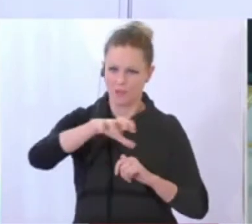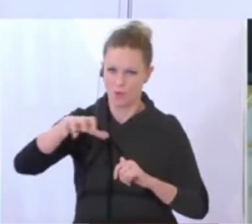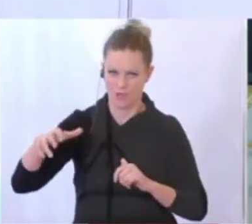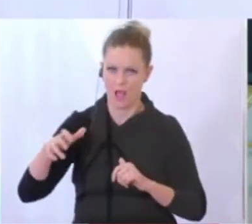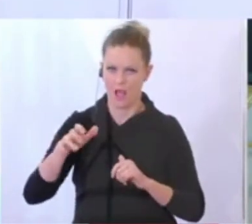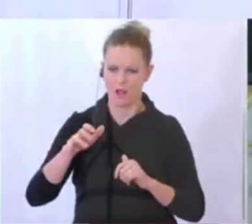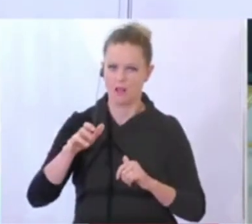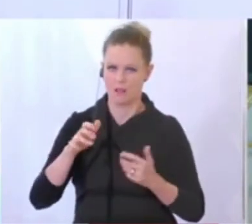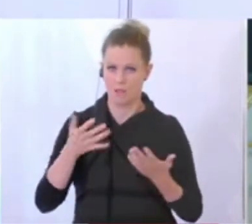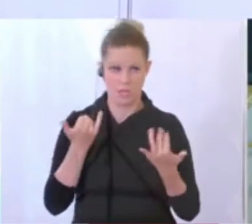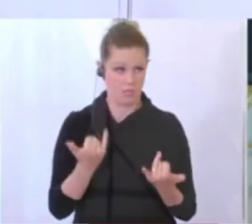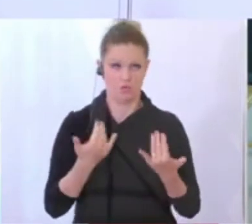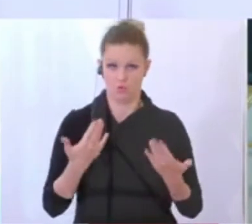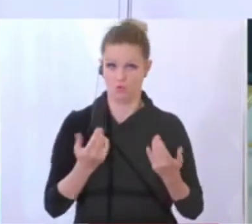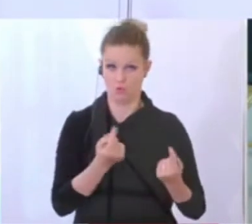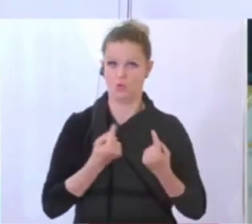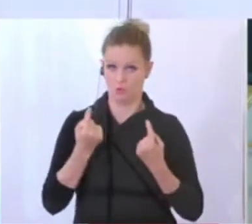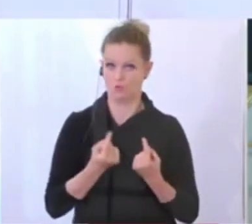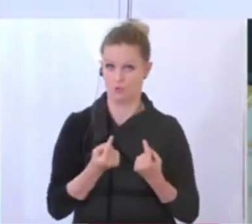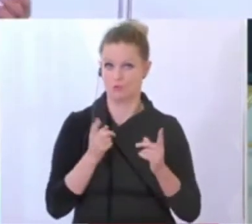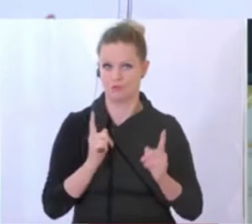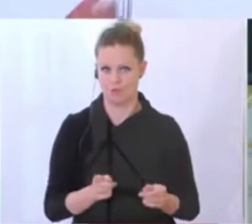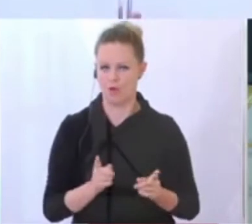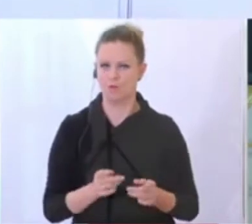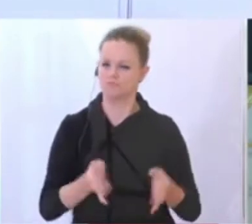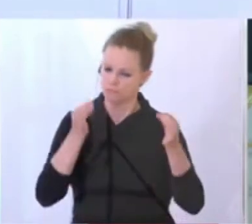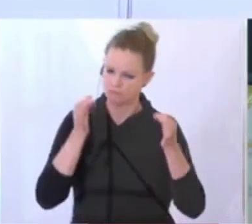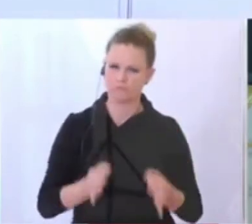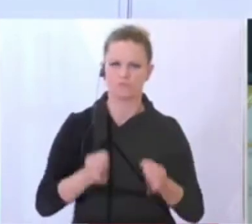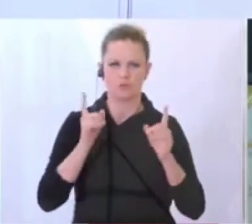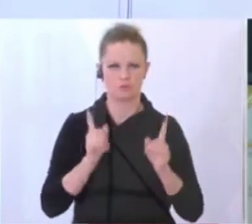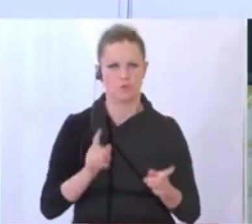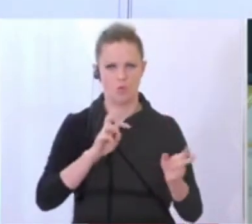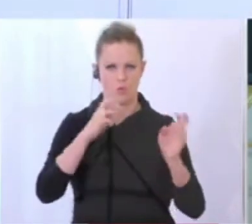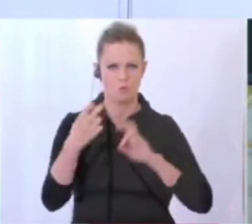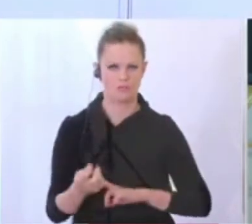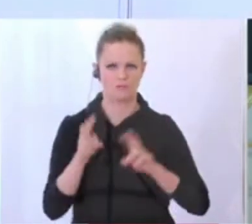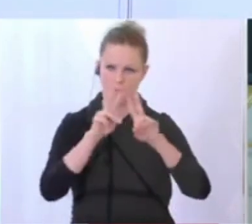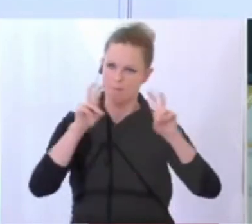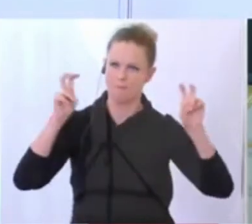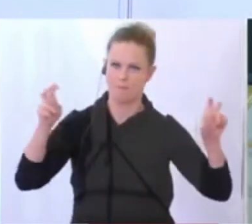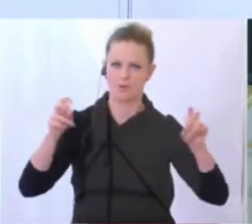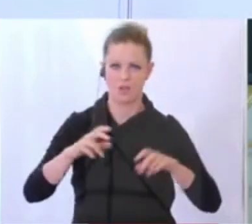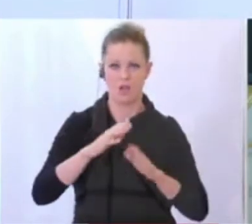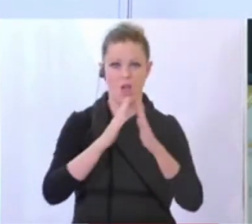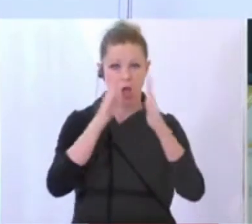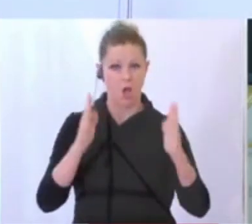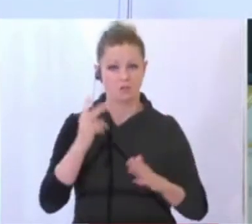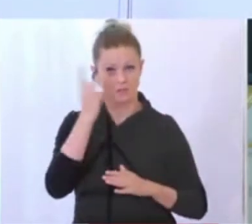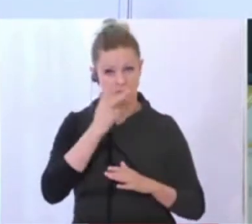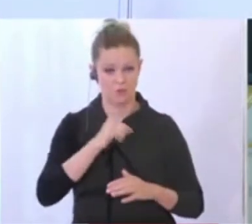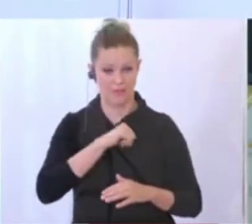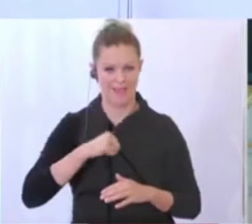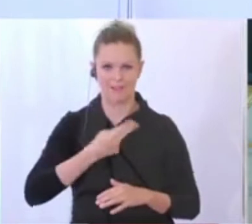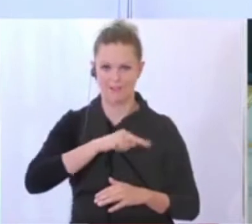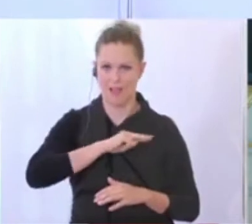tendieren wir jetzt ja tatsächlich, dann aber erst recht das Generalmotto mit Hausverstand und auf